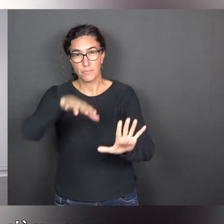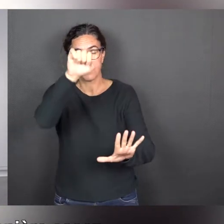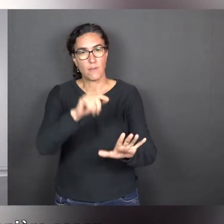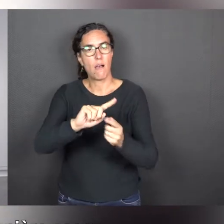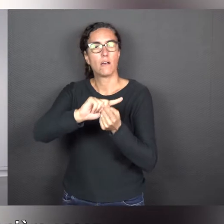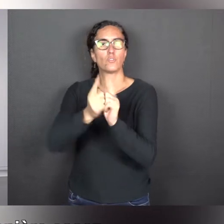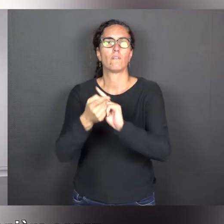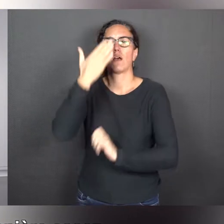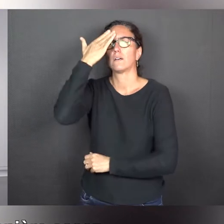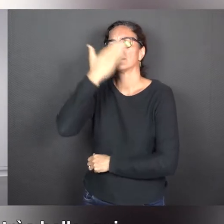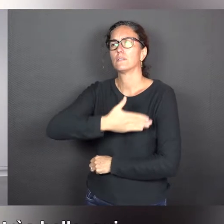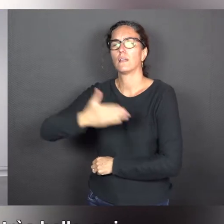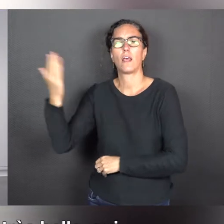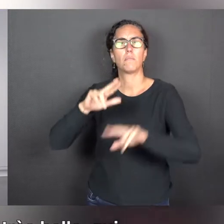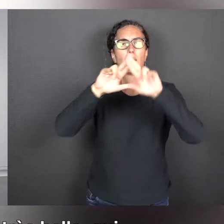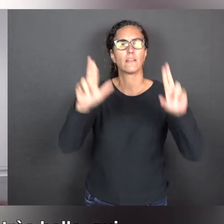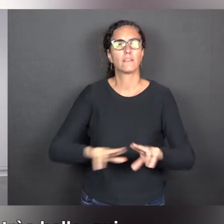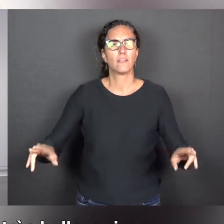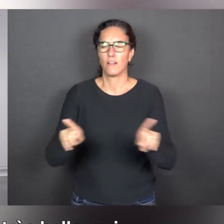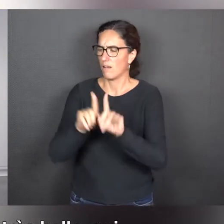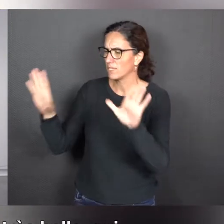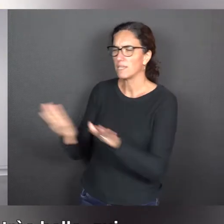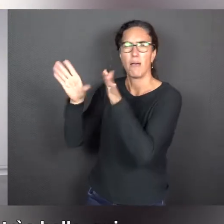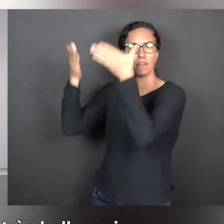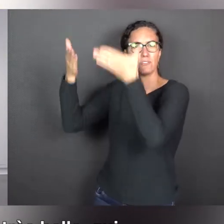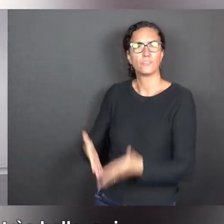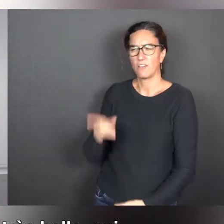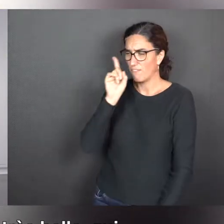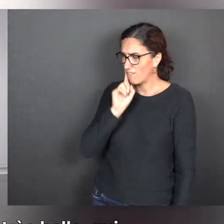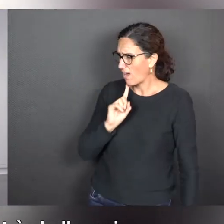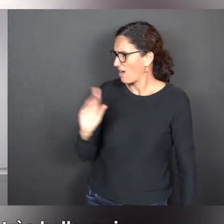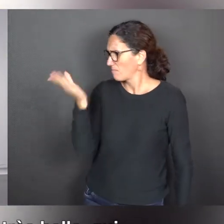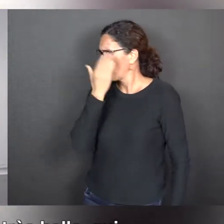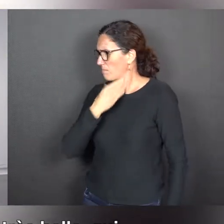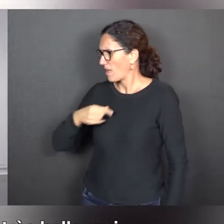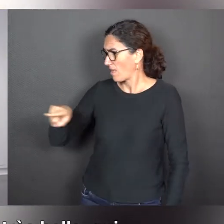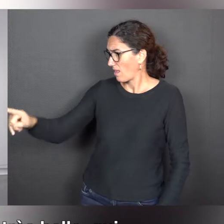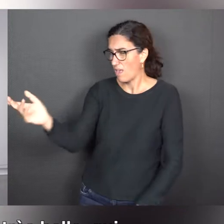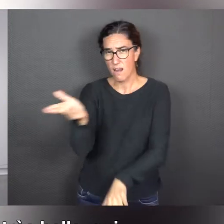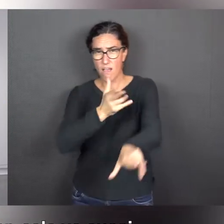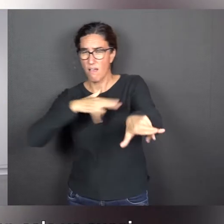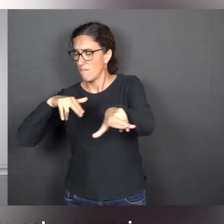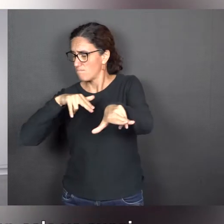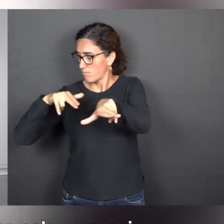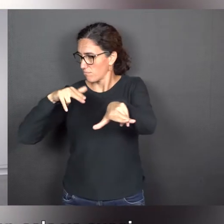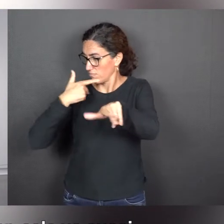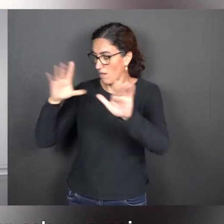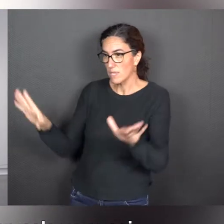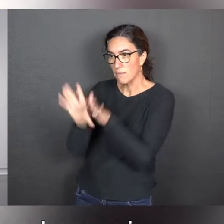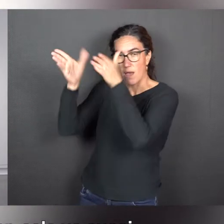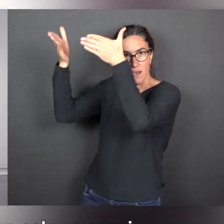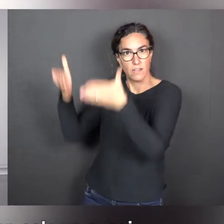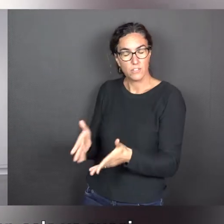spectaculaire. C'est vrai que cette espèce de calamity Jane très belle qui tire sur la peinture, qui utilise une arme, ça va énormément